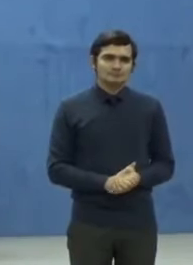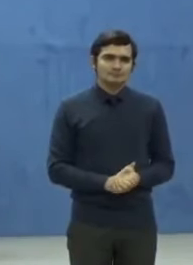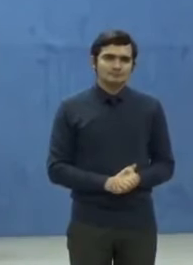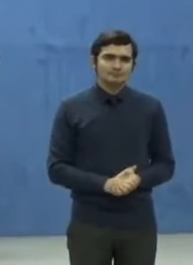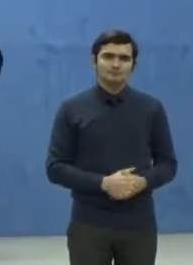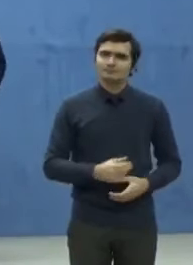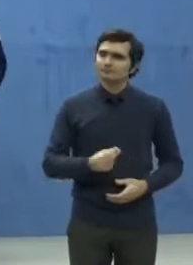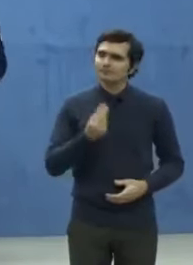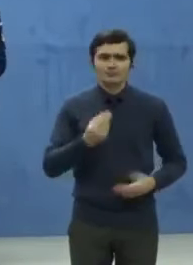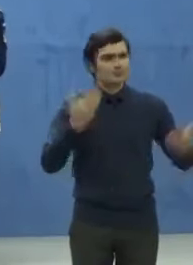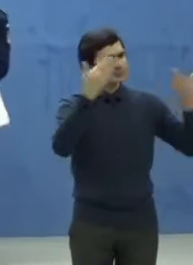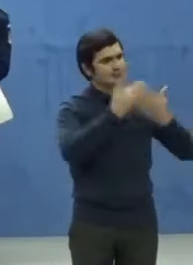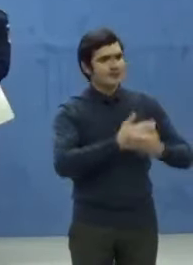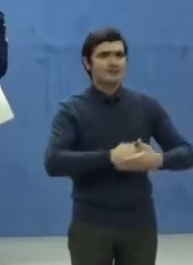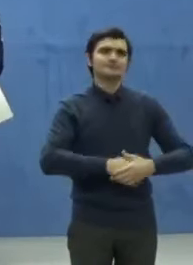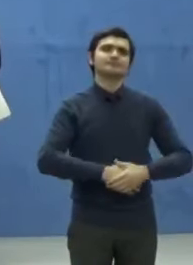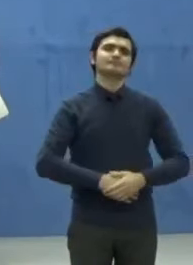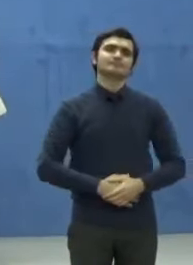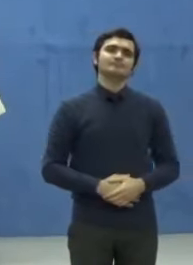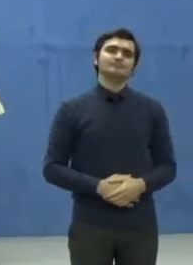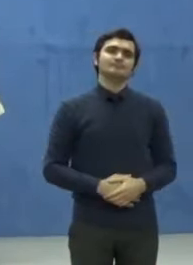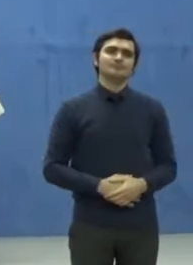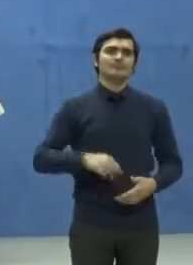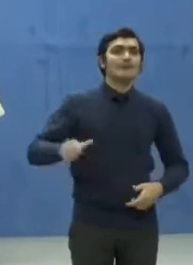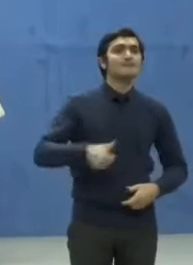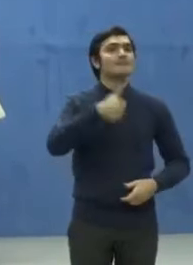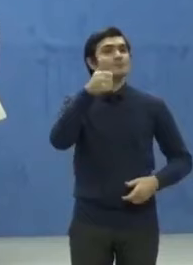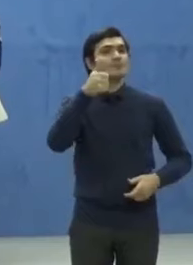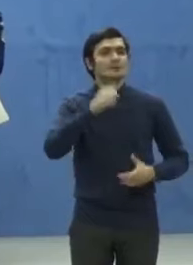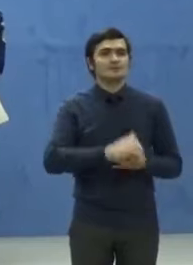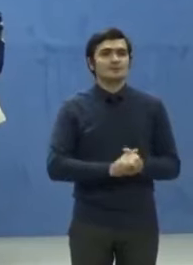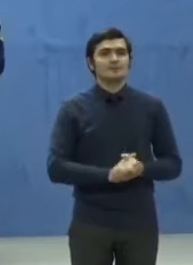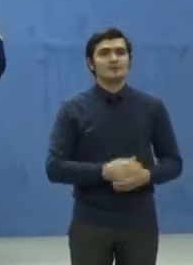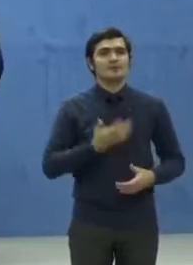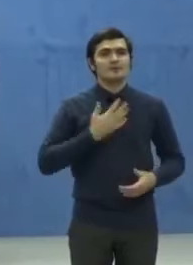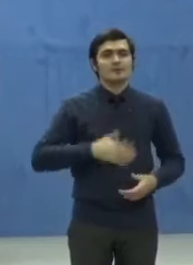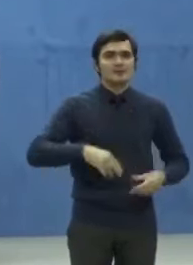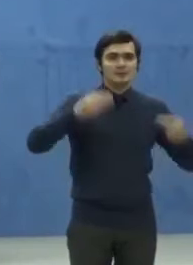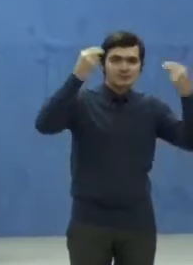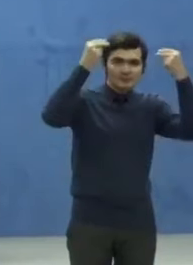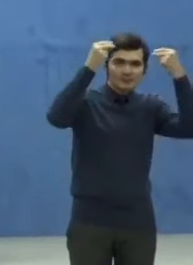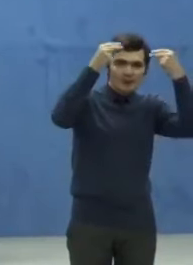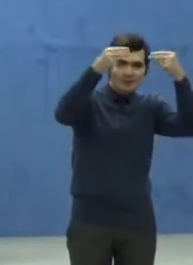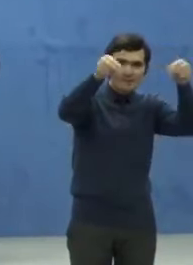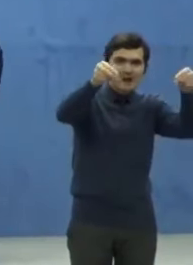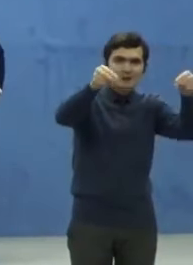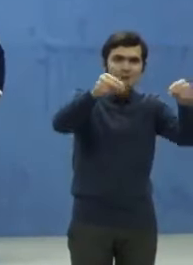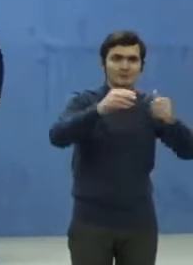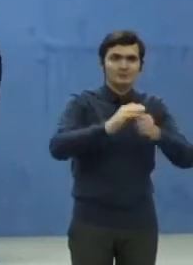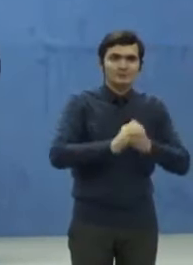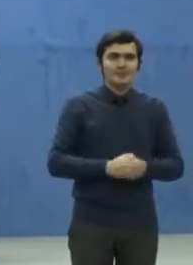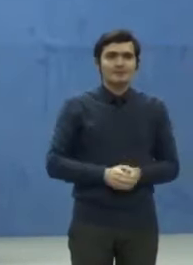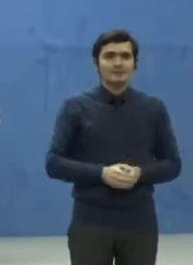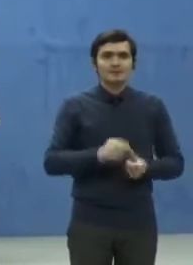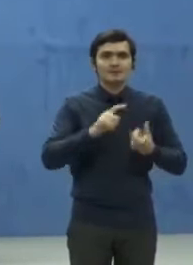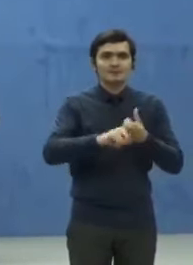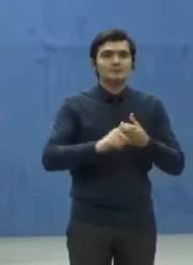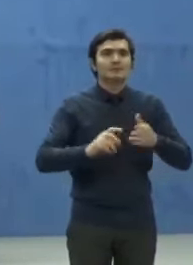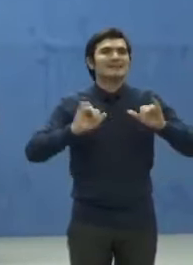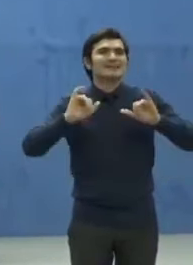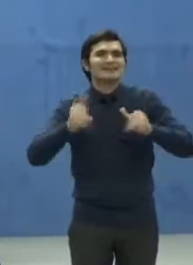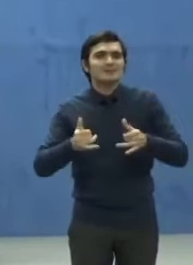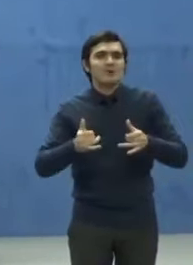Bună seara! În primul rând vreau să vă aduc la cunoștință situația care o avem la